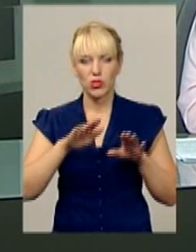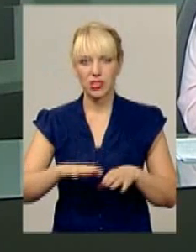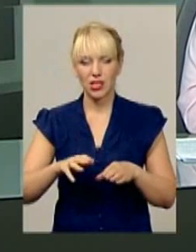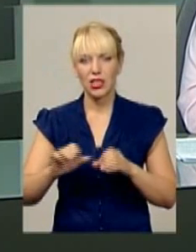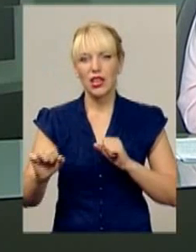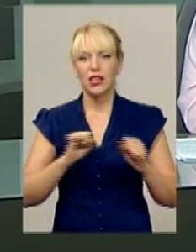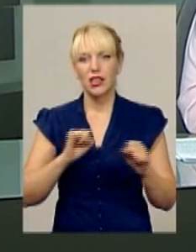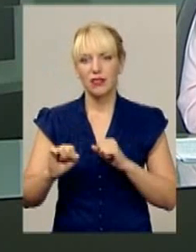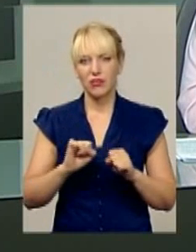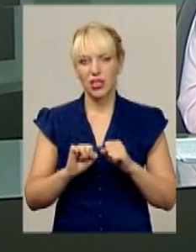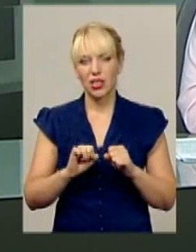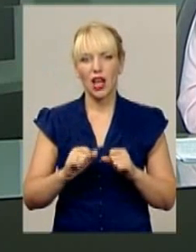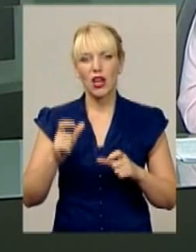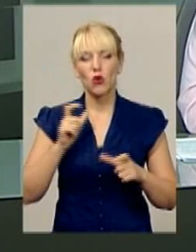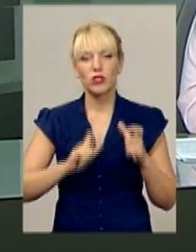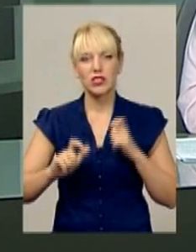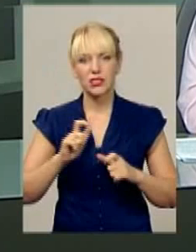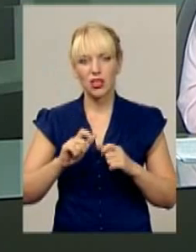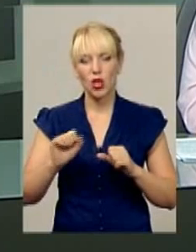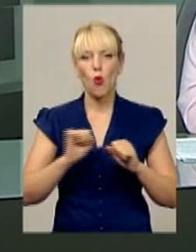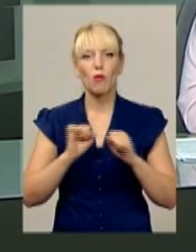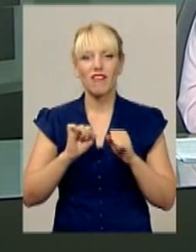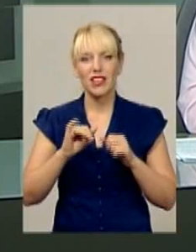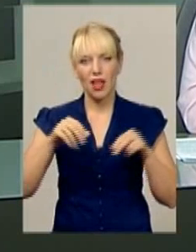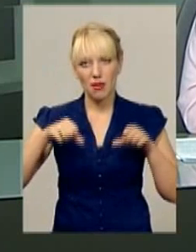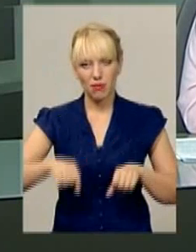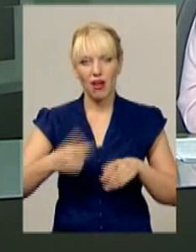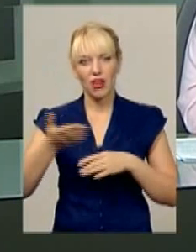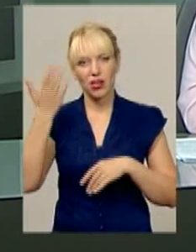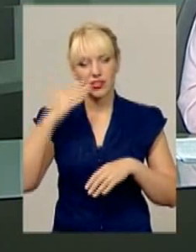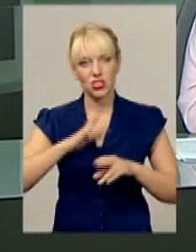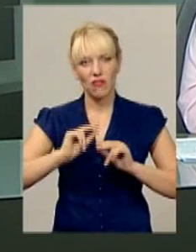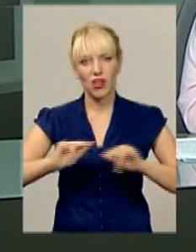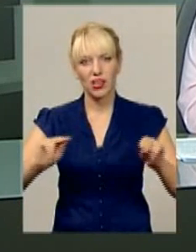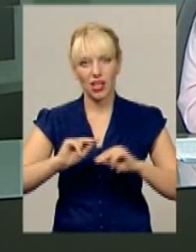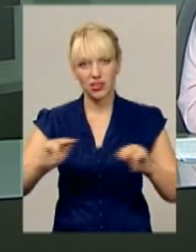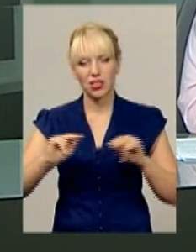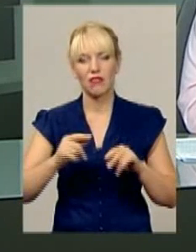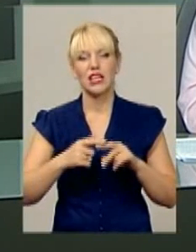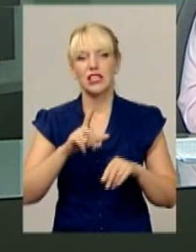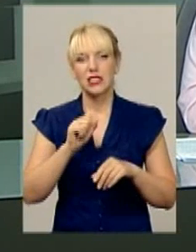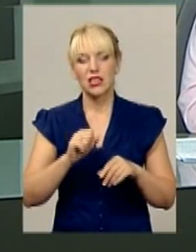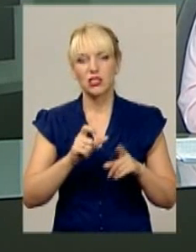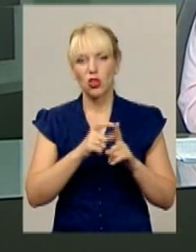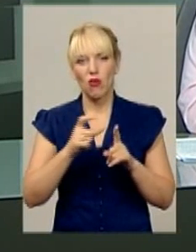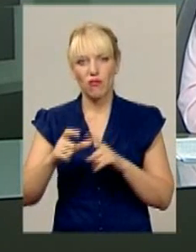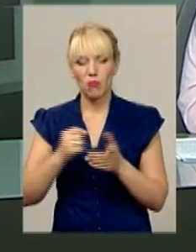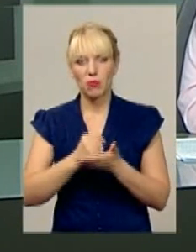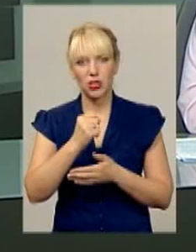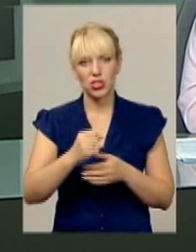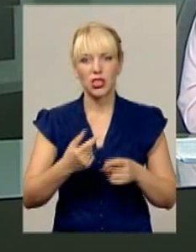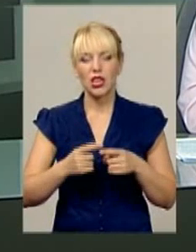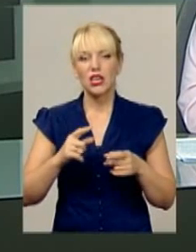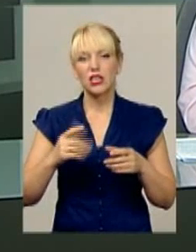управління і права. Раніше він викладав у цьому виші, за словами претендента, частина колективу комунального навчального